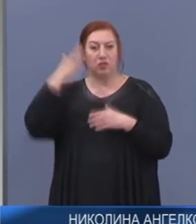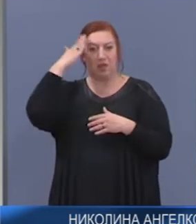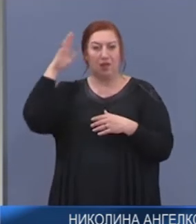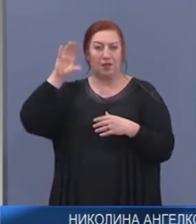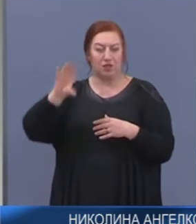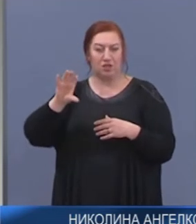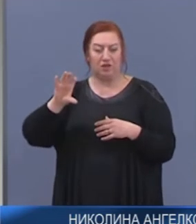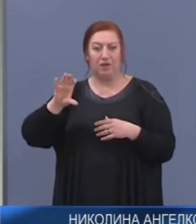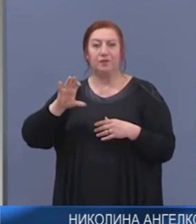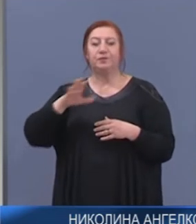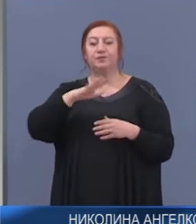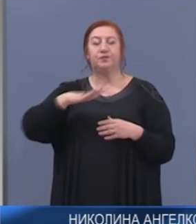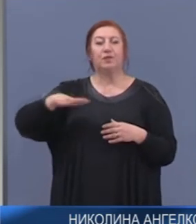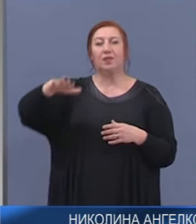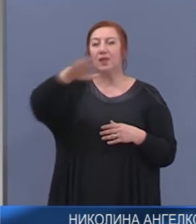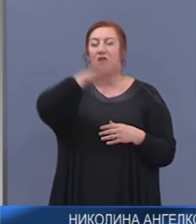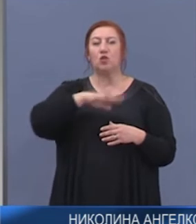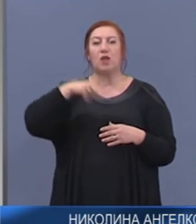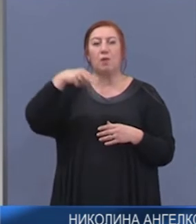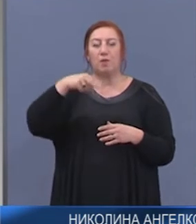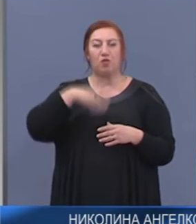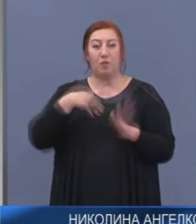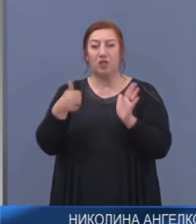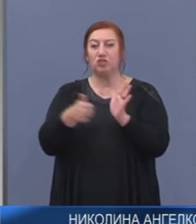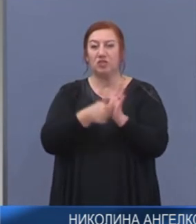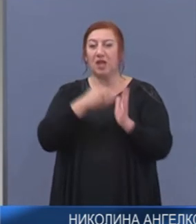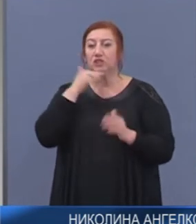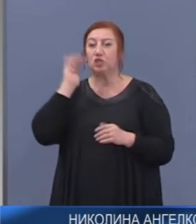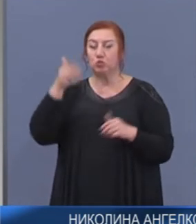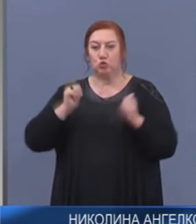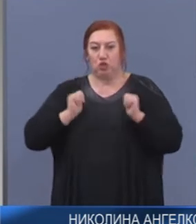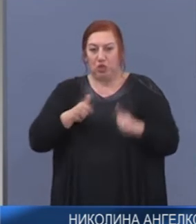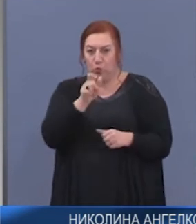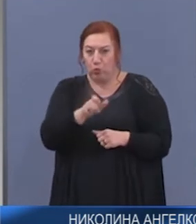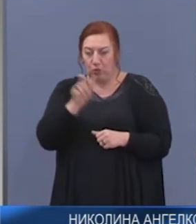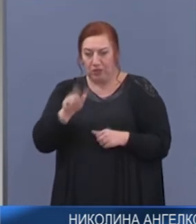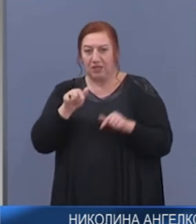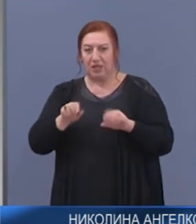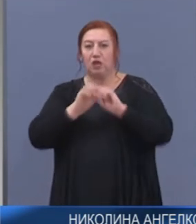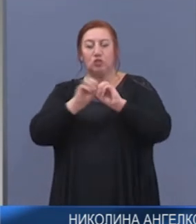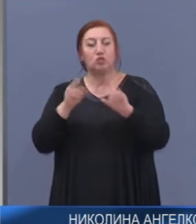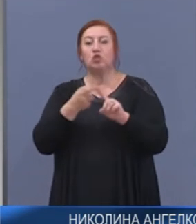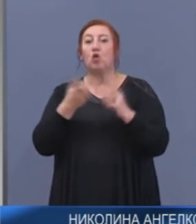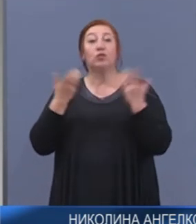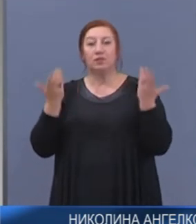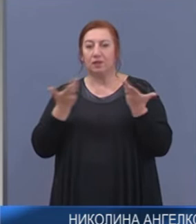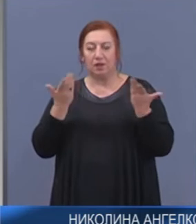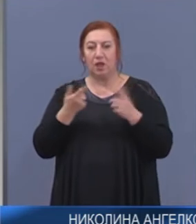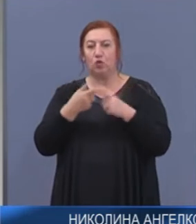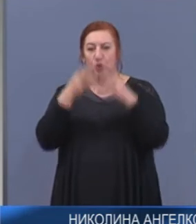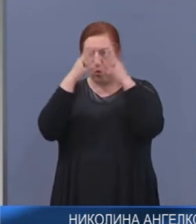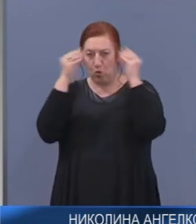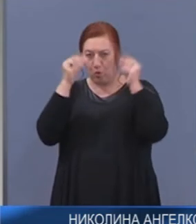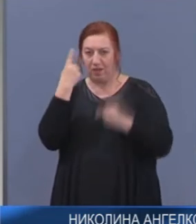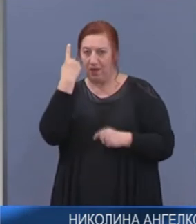има 16 чуждестранни туристи, които също, сега ще ви кажа от къде са, от